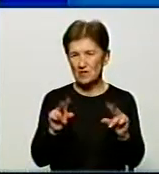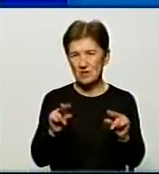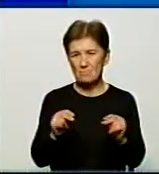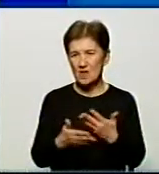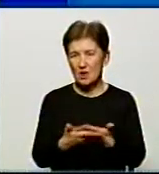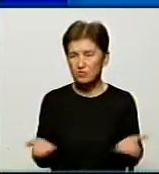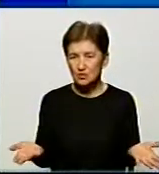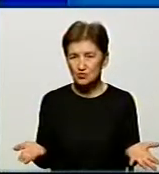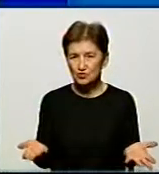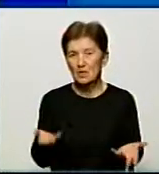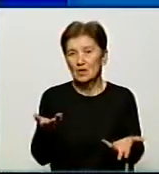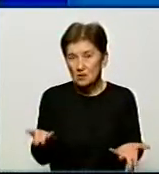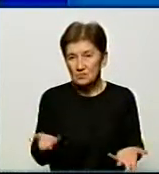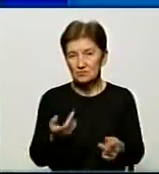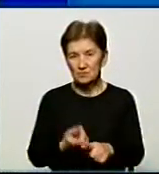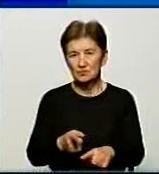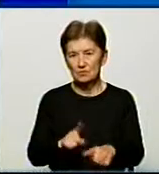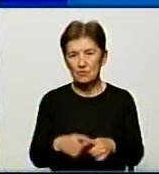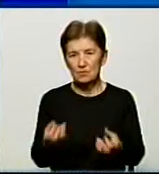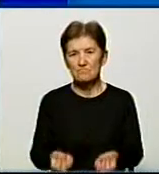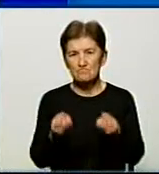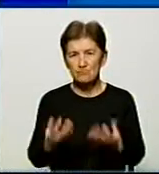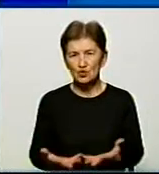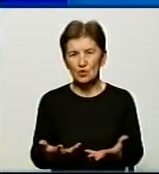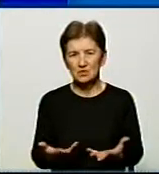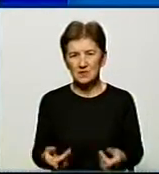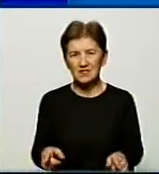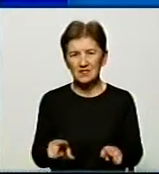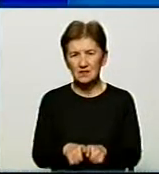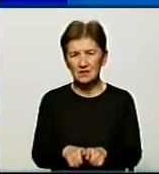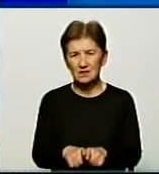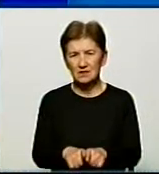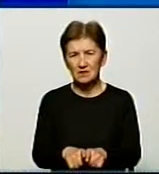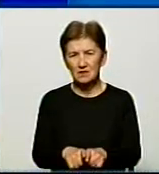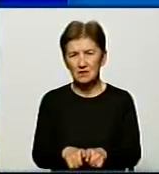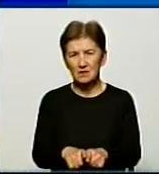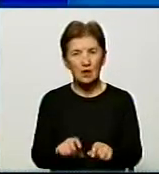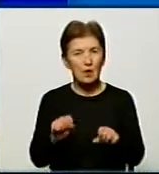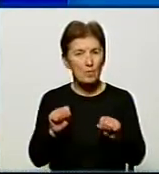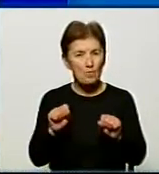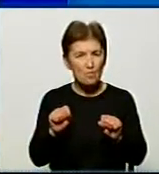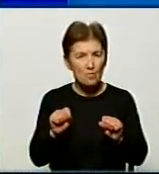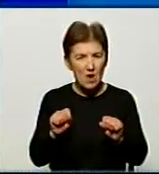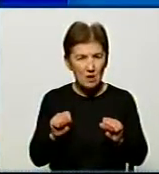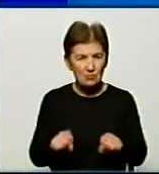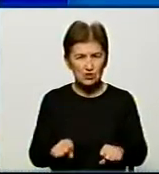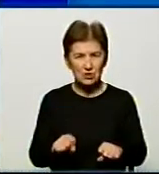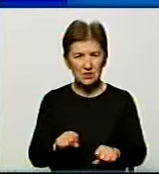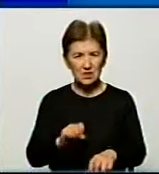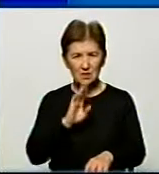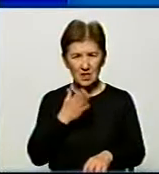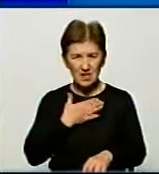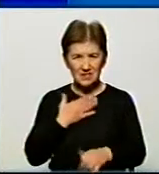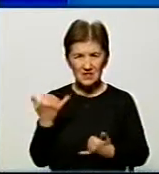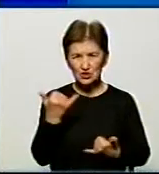Тому, просто, скажімо так, можливість нашої